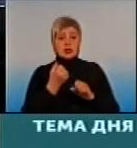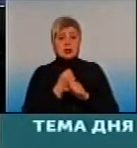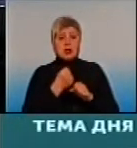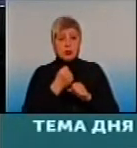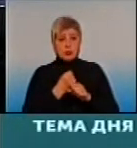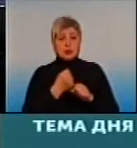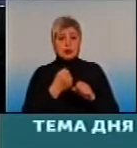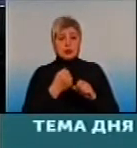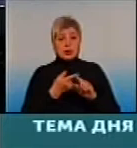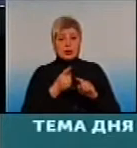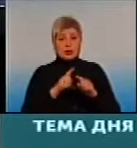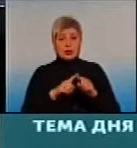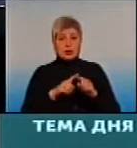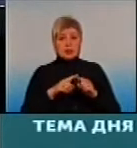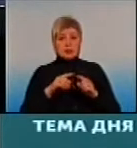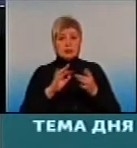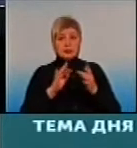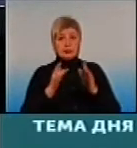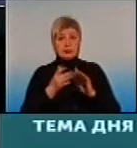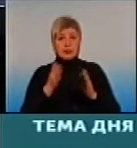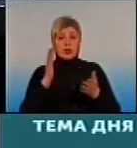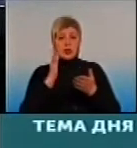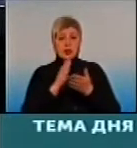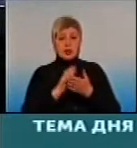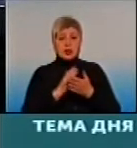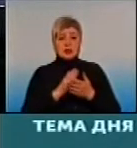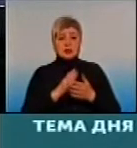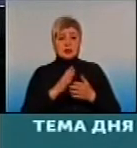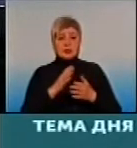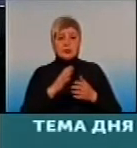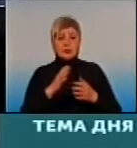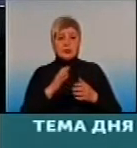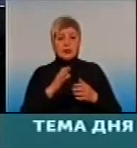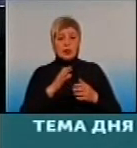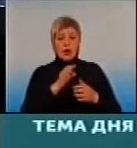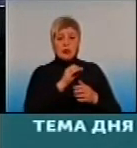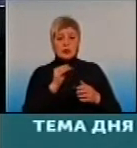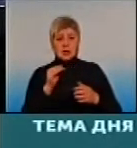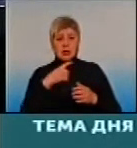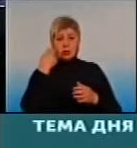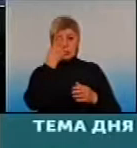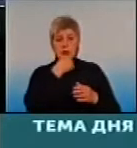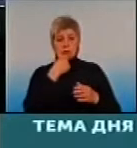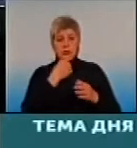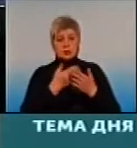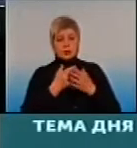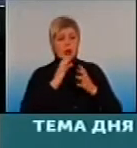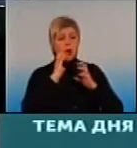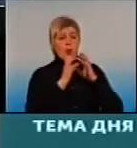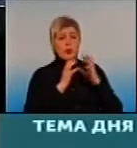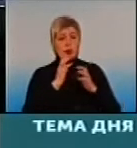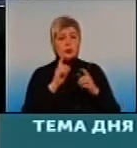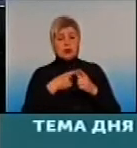Можно, есть у полноваженного особо, уполномоченное лицо, лицо, которое опекун или